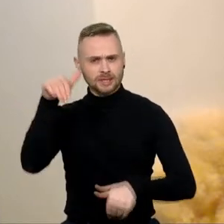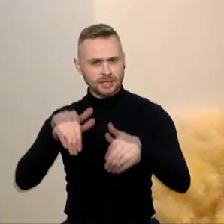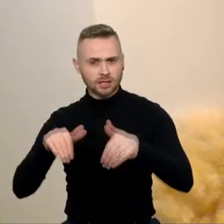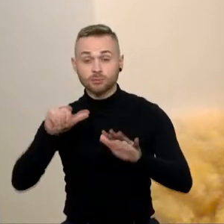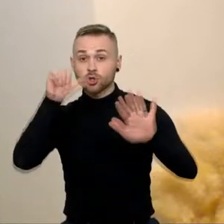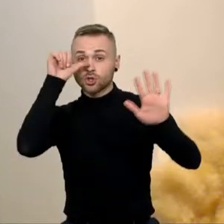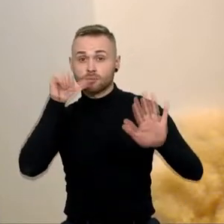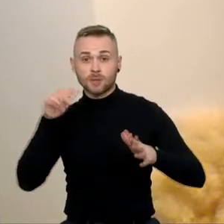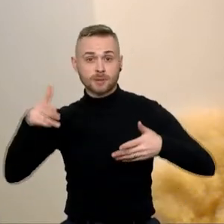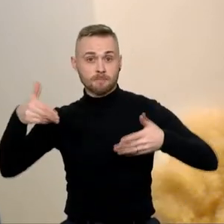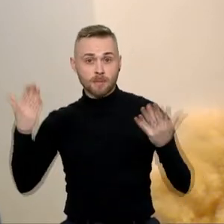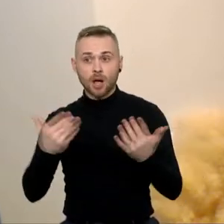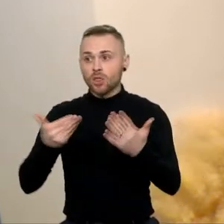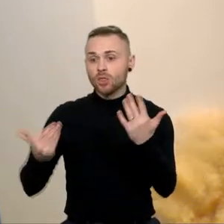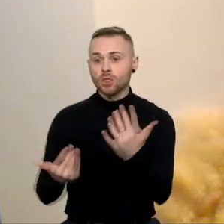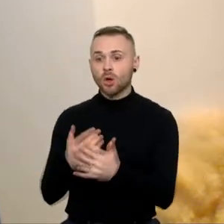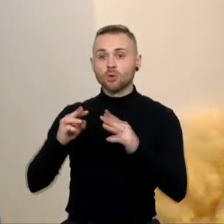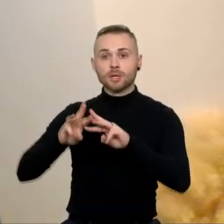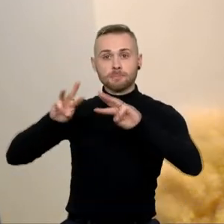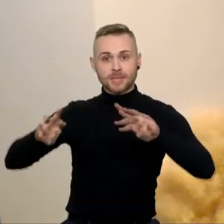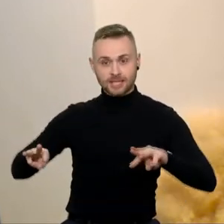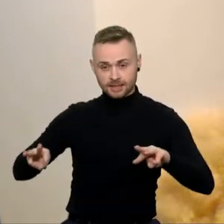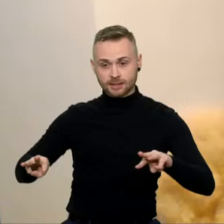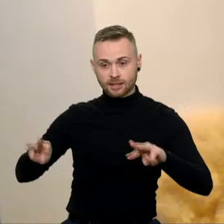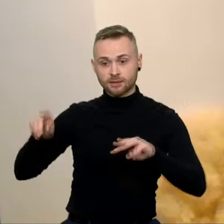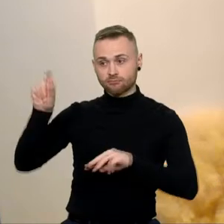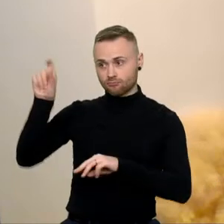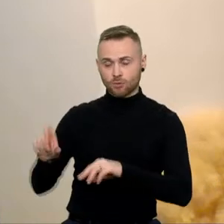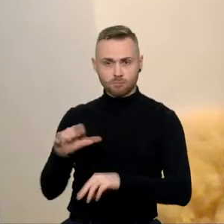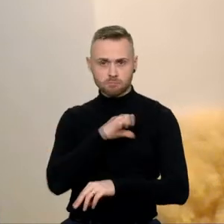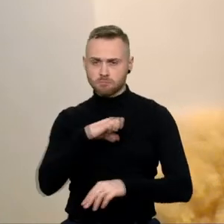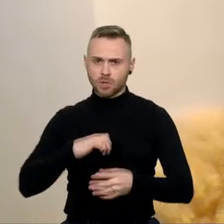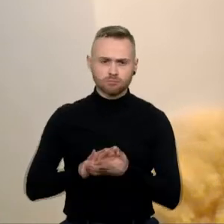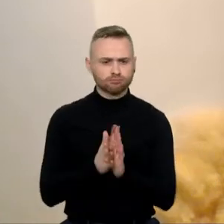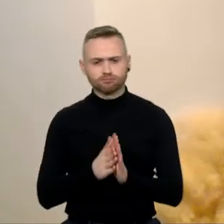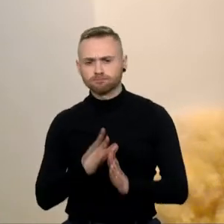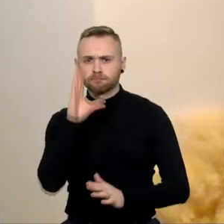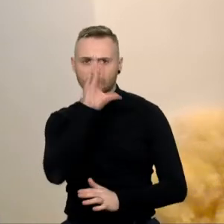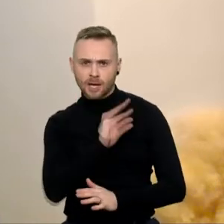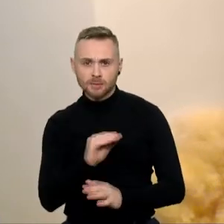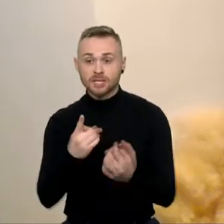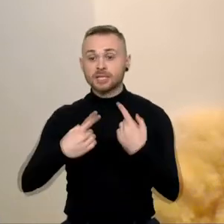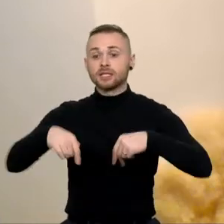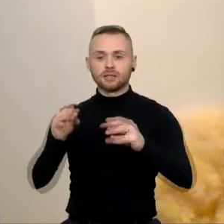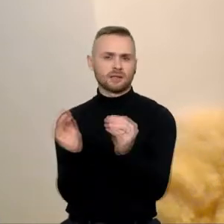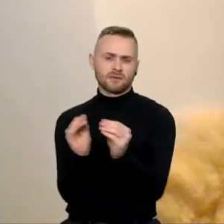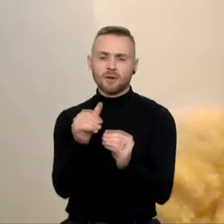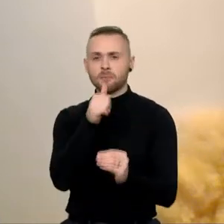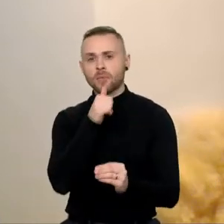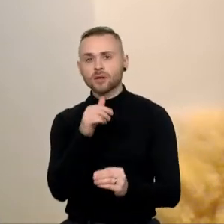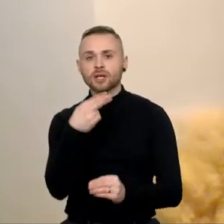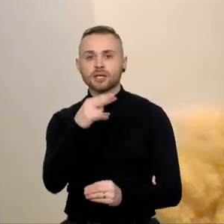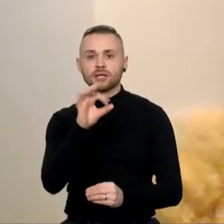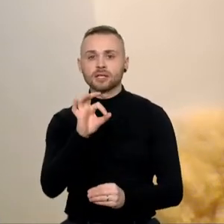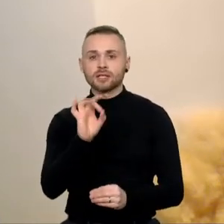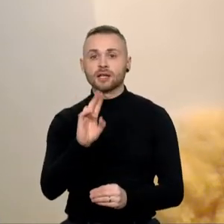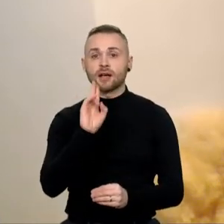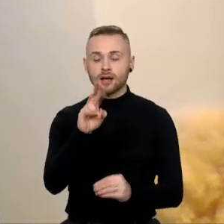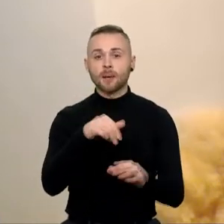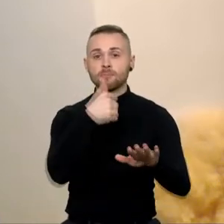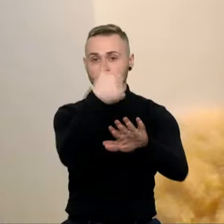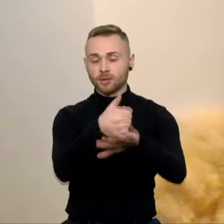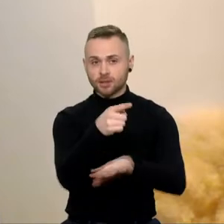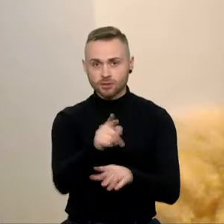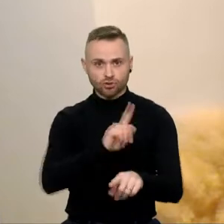metų naujam ministrui įsivažiuoti ir dirbti, net jie ir esant toje pačioje srityje, pavyzdžiui, kaip panas GK pirmininkų yra sudėtinga.